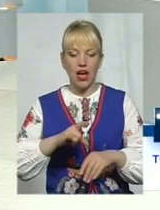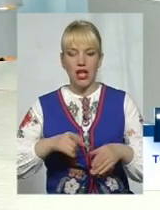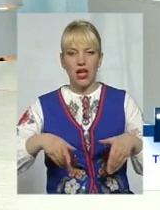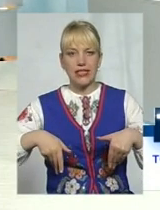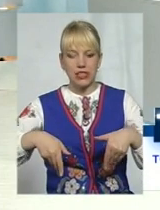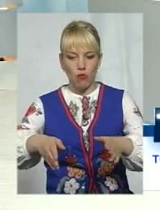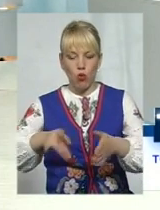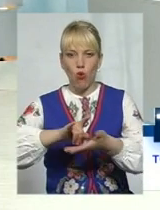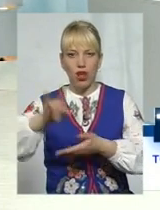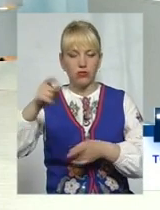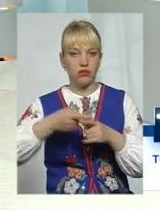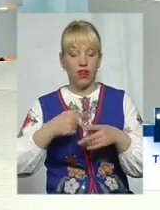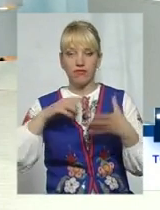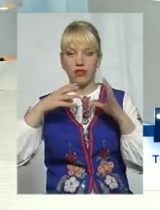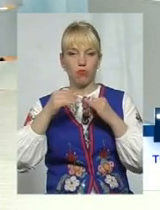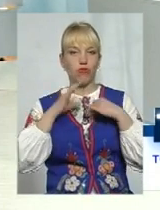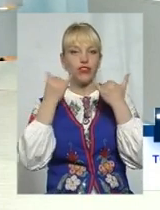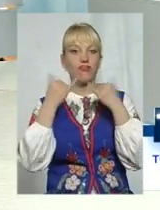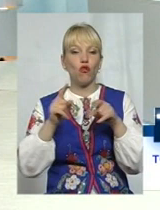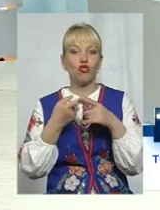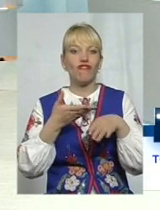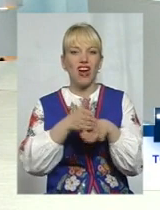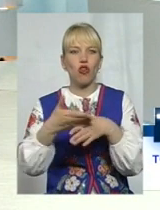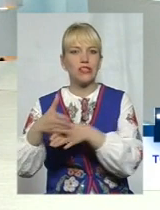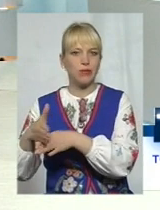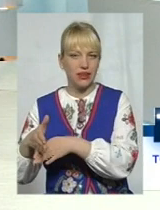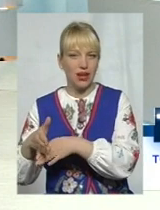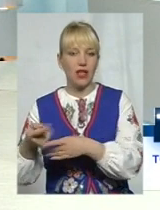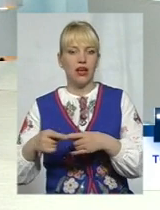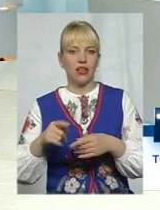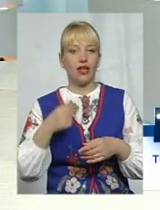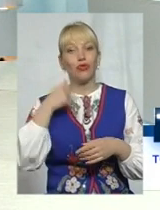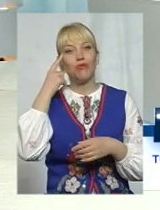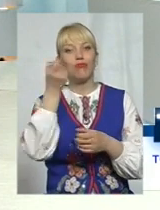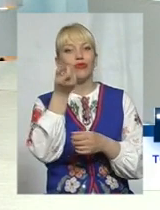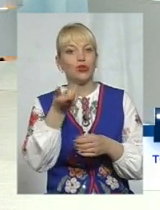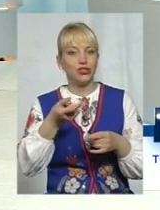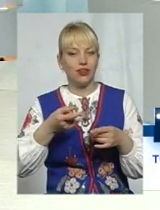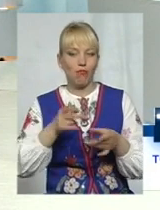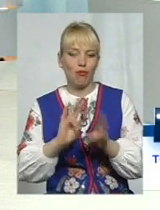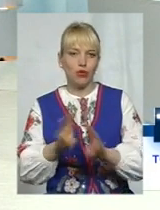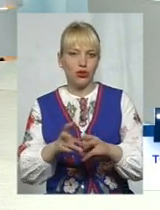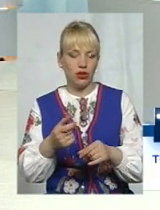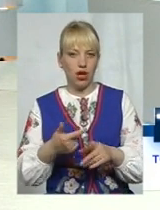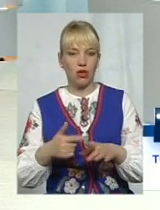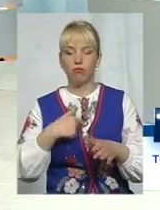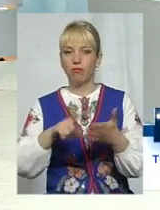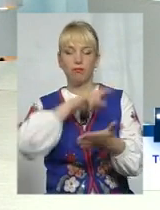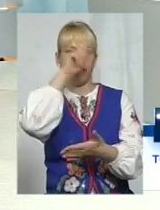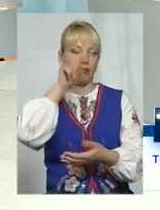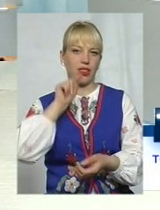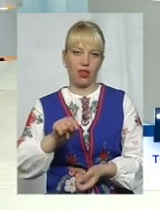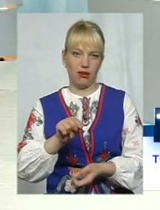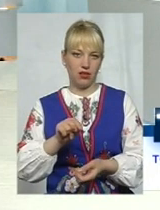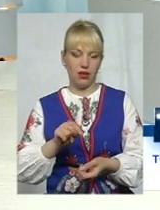я був дуже дивований тим, що вона взагалі розбита. Вона умисно пошкоджена. для мене це було велике питання. Я